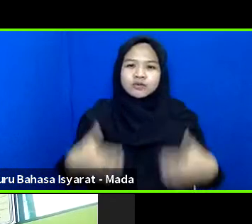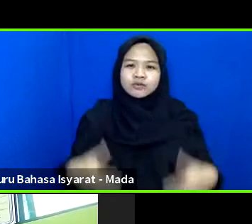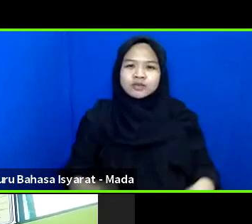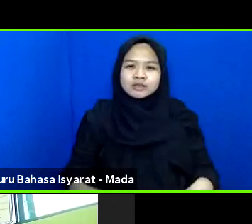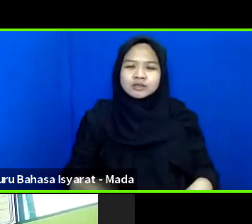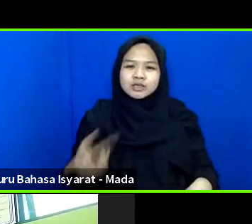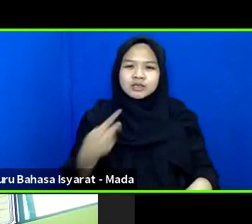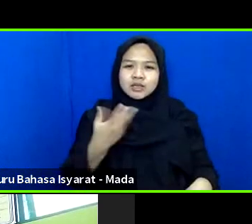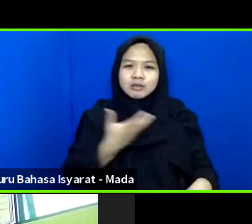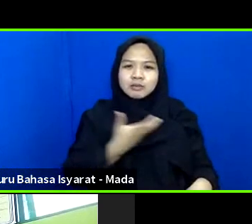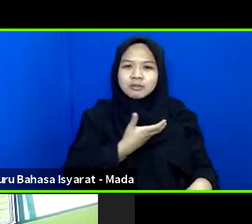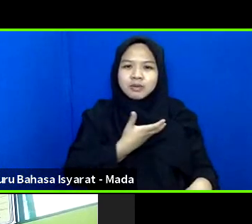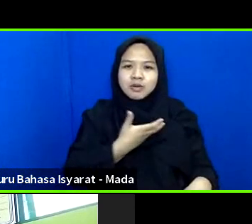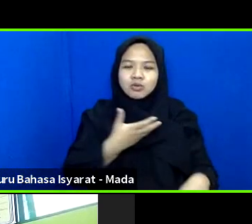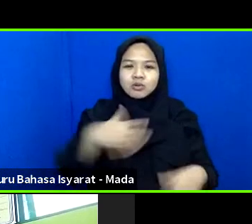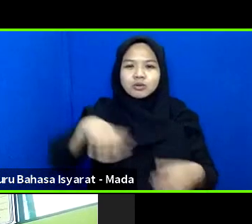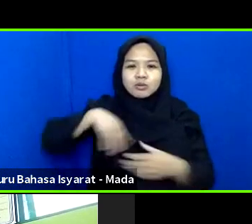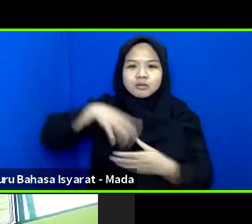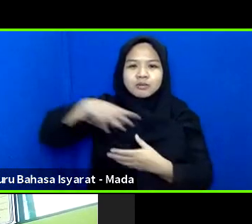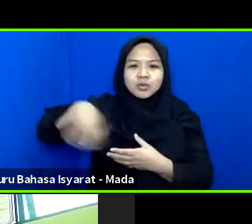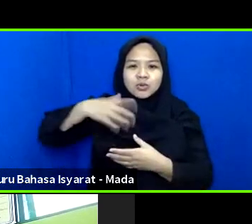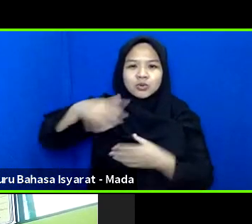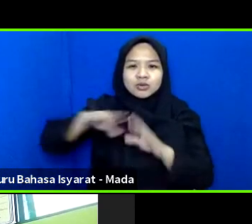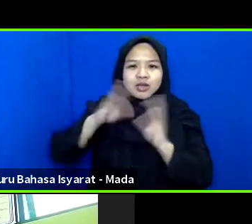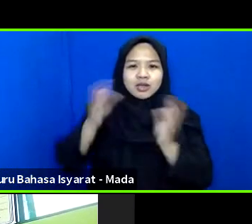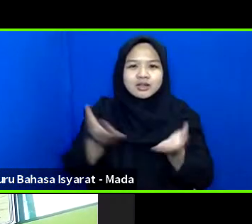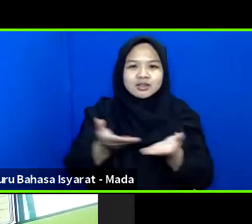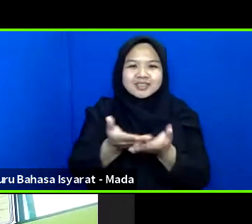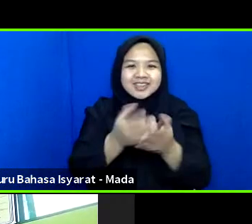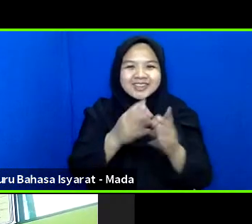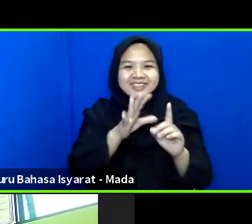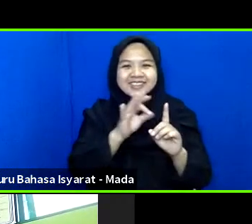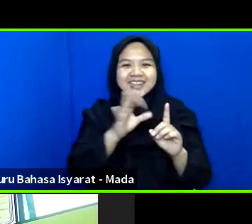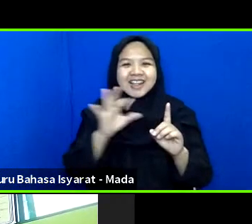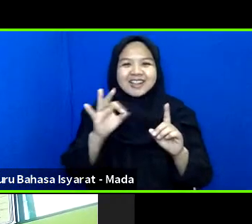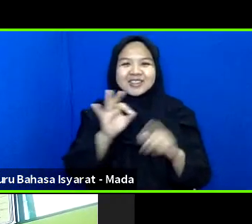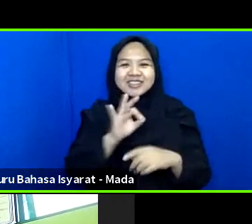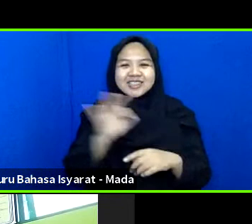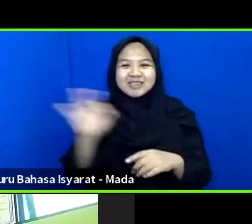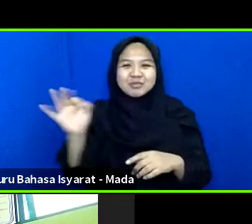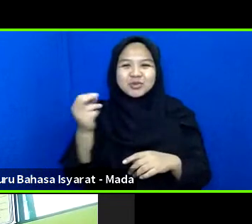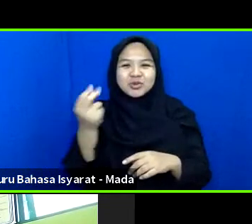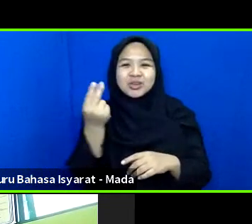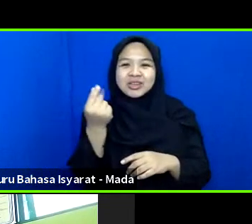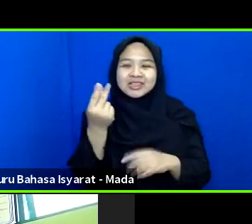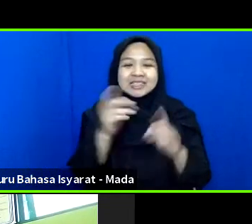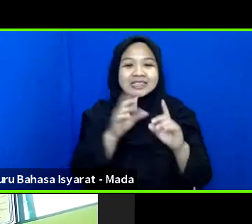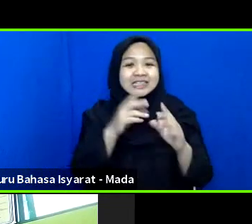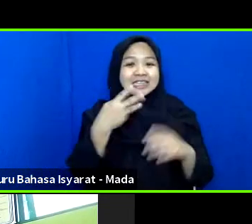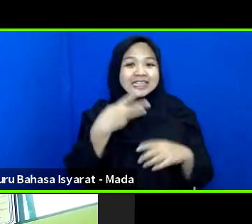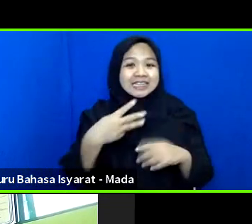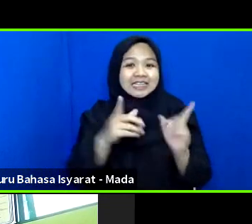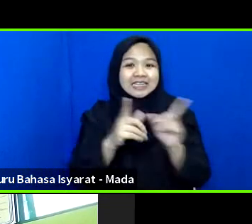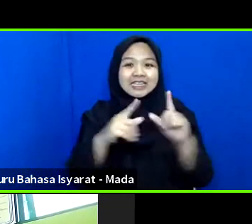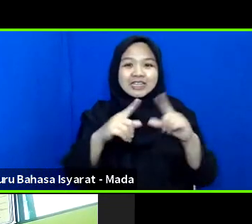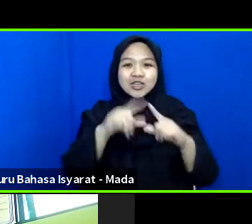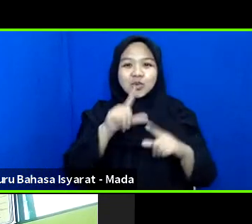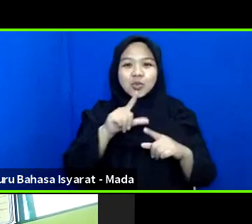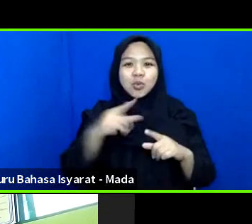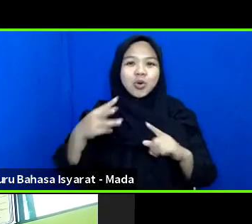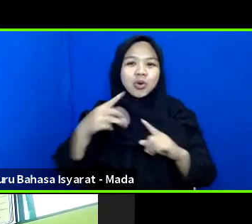Mengunduh Hadiah Berupa E-wallet 100 ribu rupiah Saya Serahkan kepada